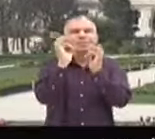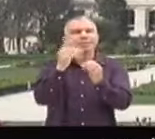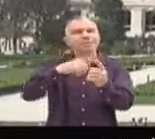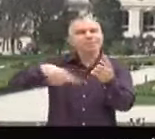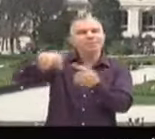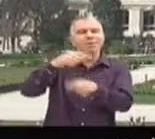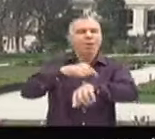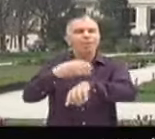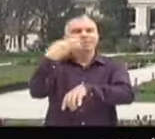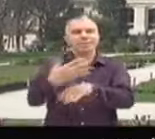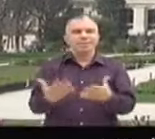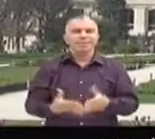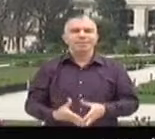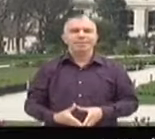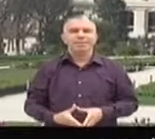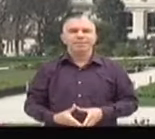temps dans ce jardin.